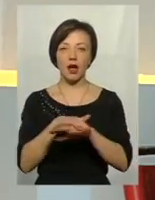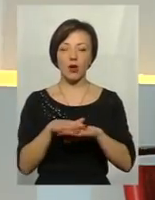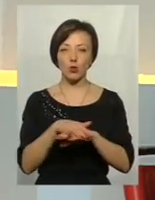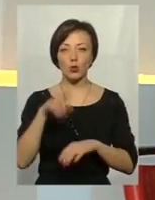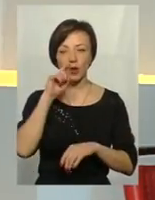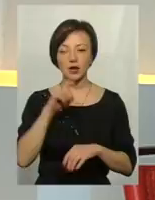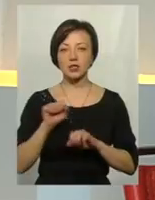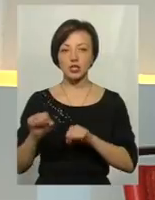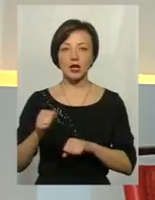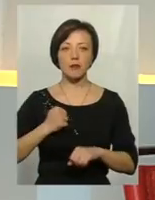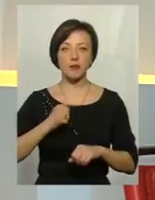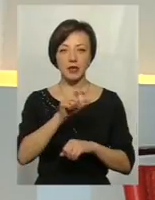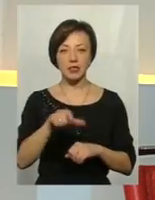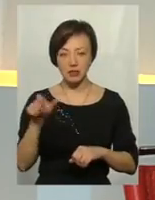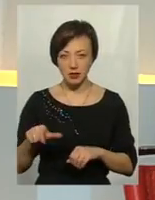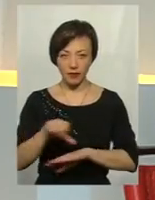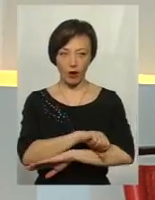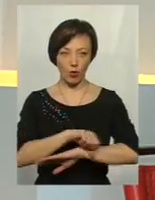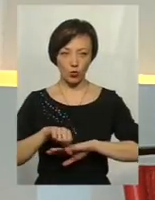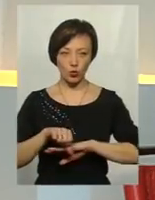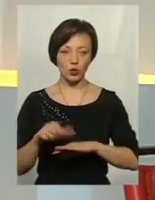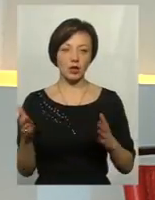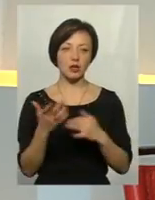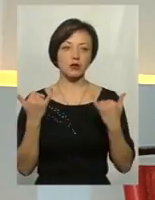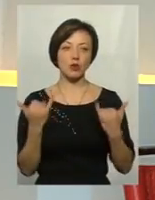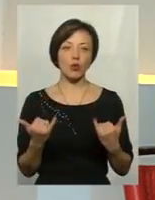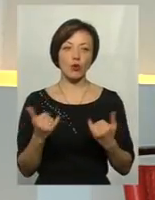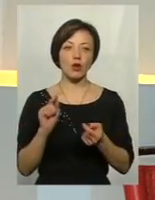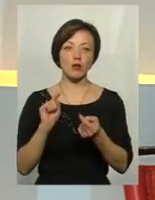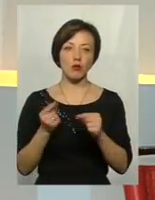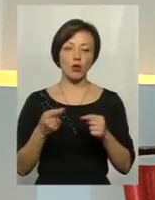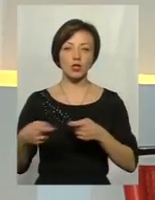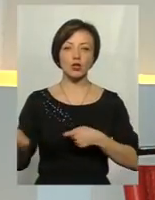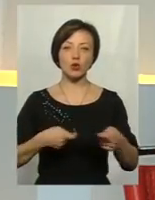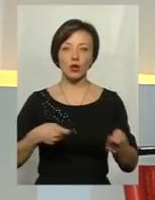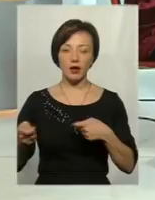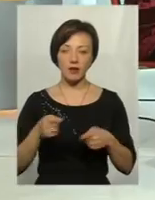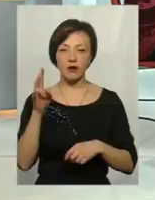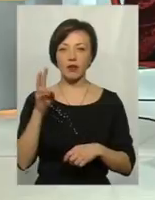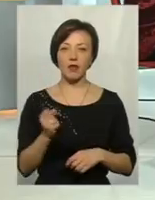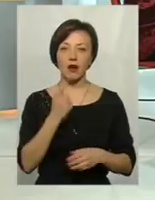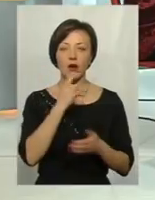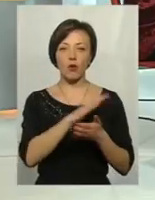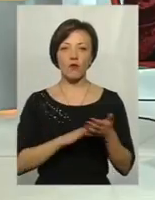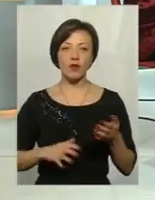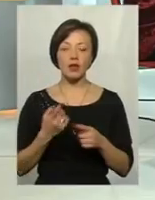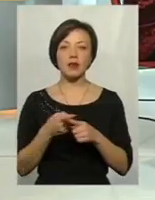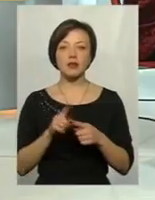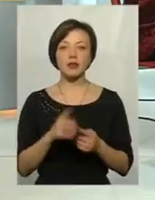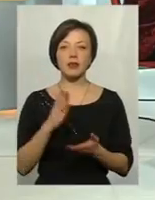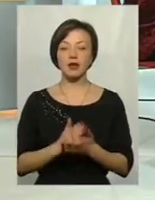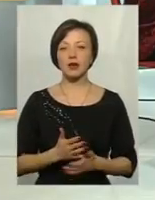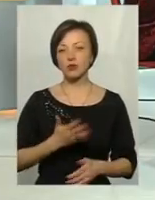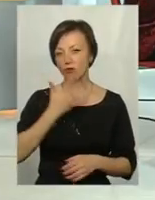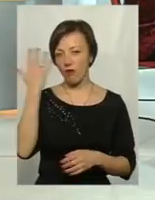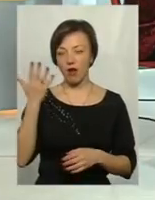бійців, які стоять на кордоні, які сьогодні проти торгівлі на крові, тому що є зухвалим,